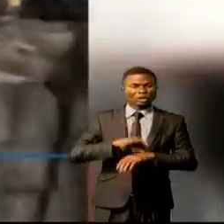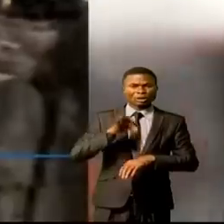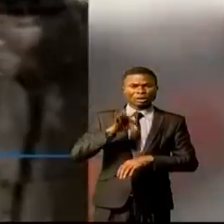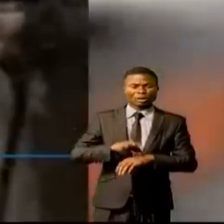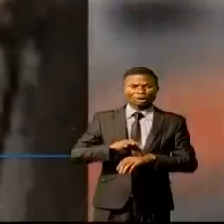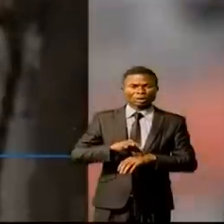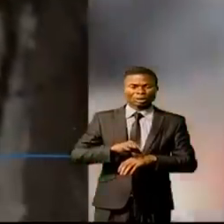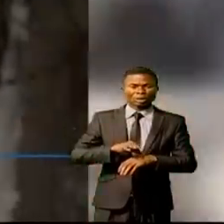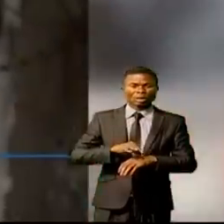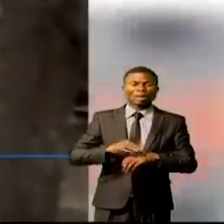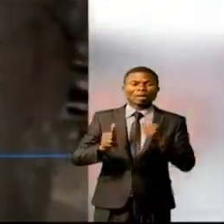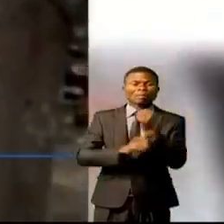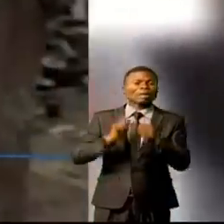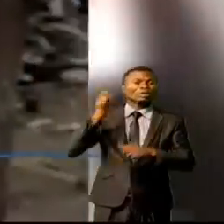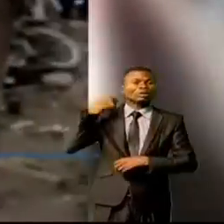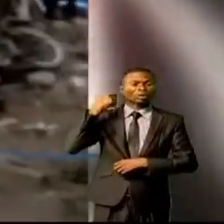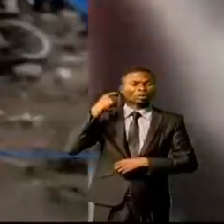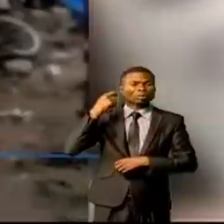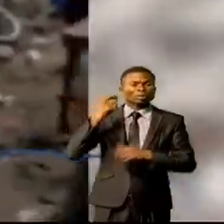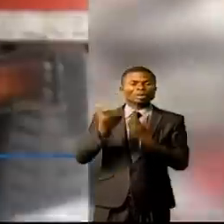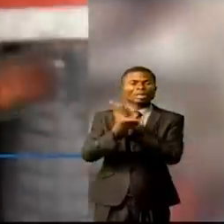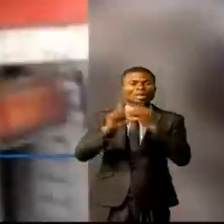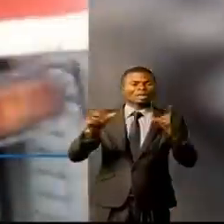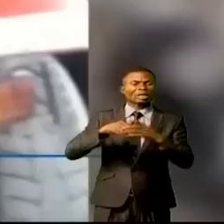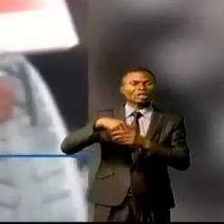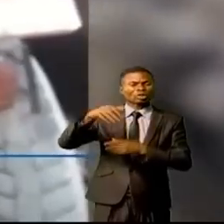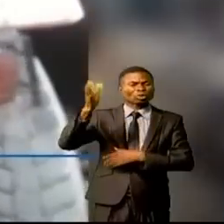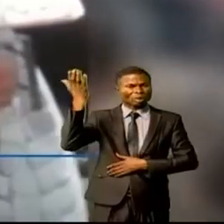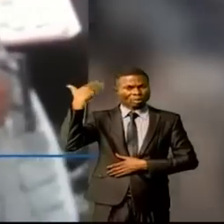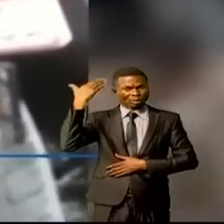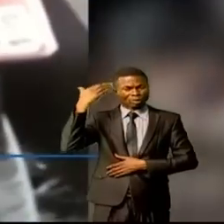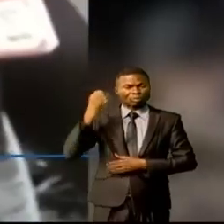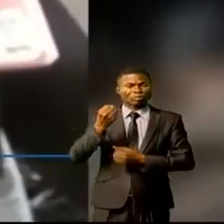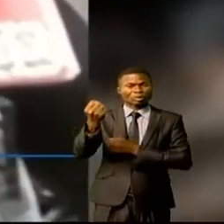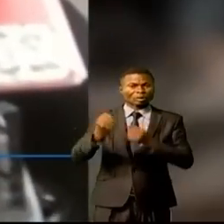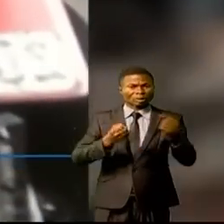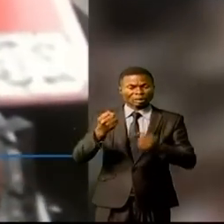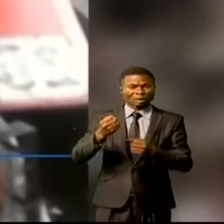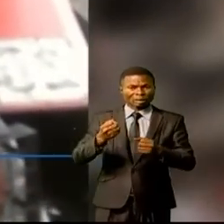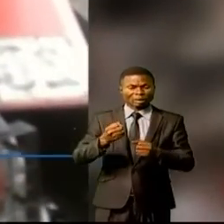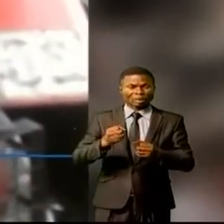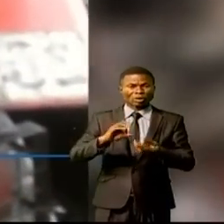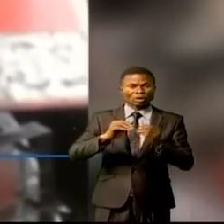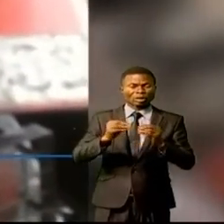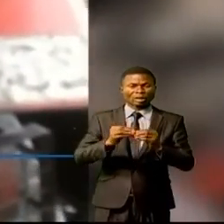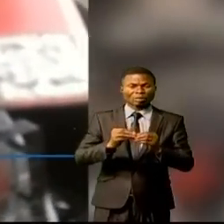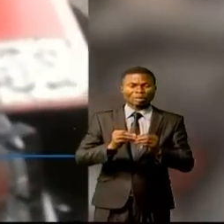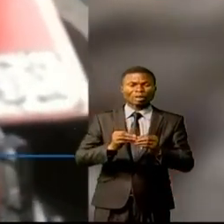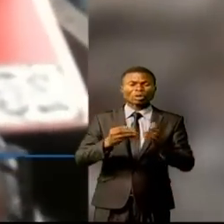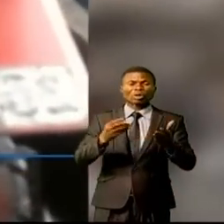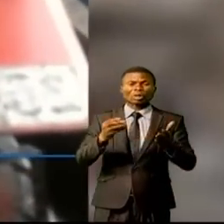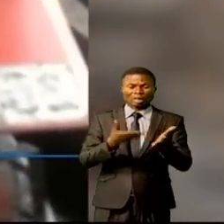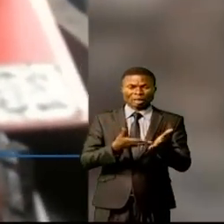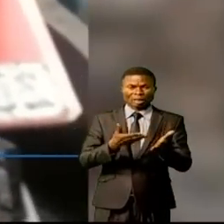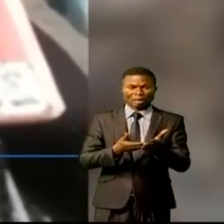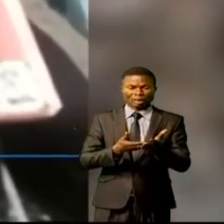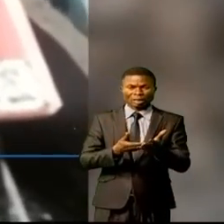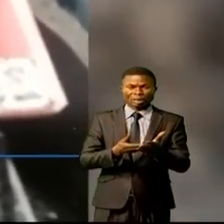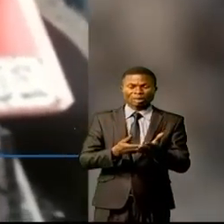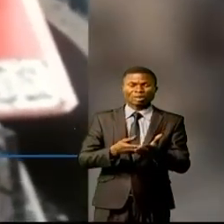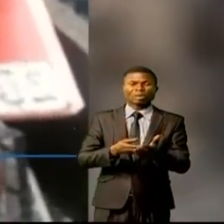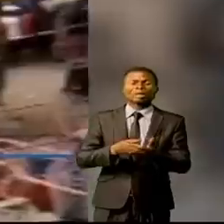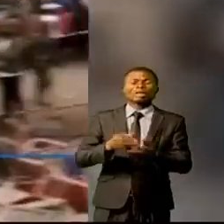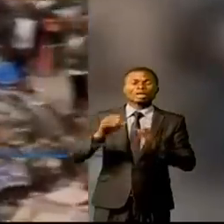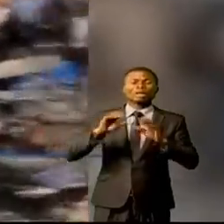détenus étaient libérés quelques heures plus tôt. Le camion, dont la plaque d'immatriculation est reconnue, appartient à un